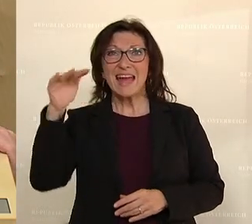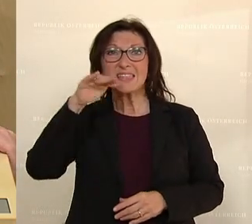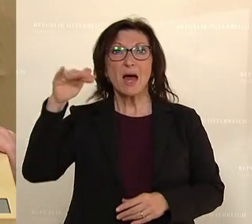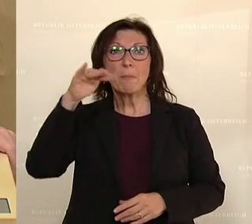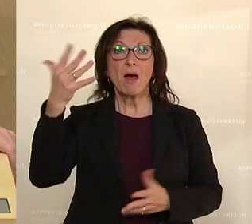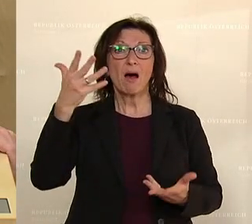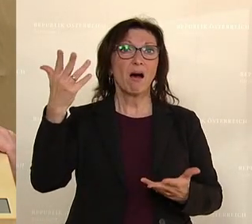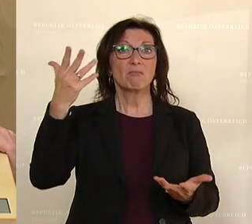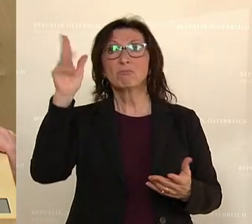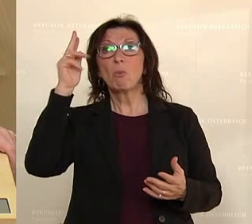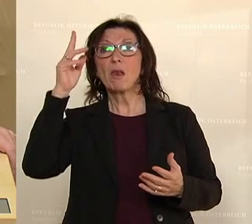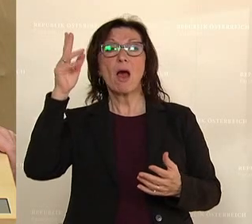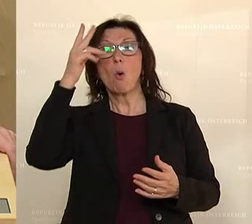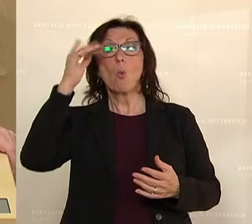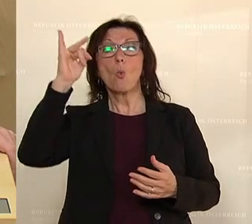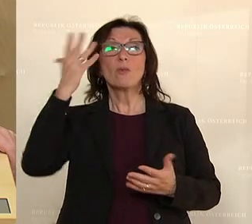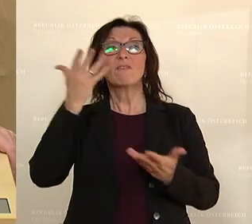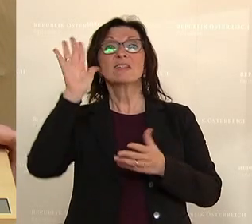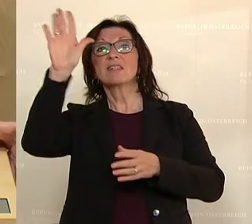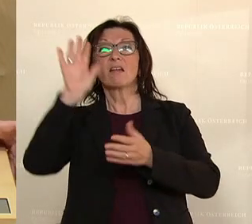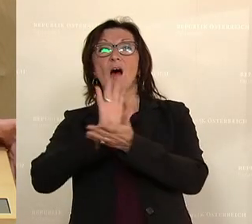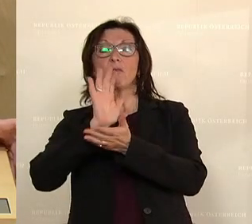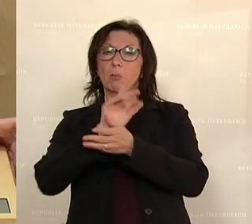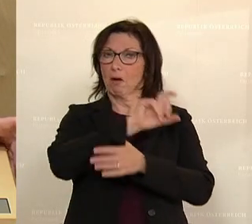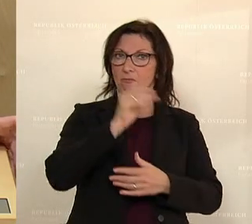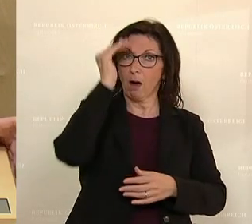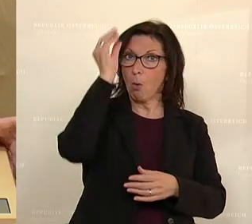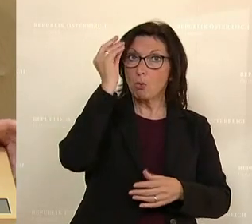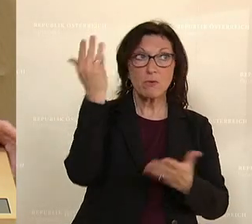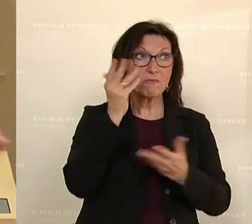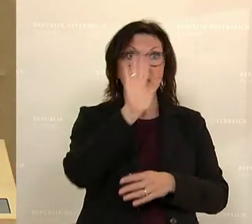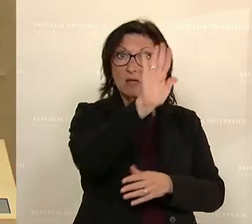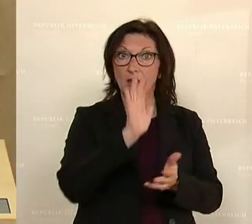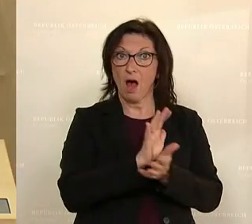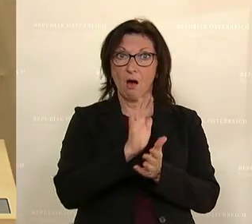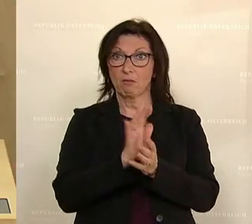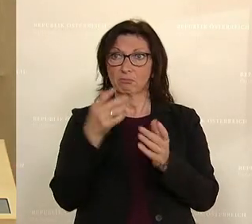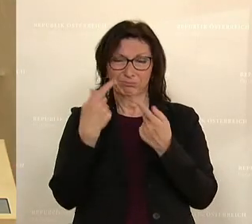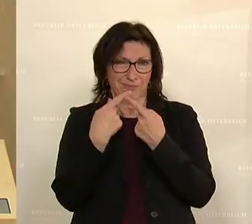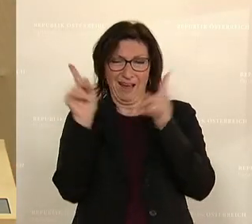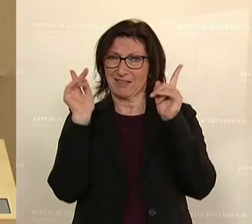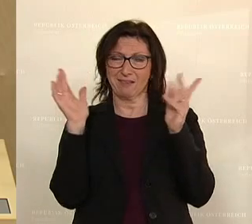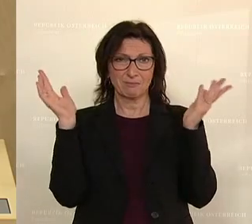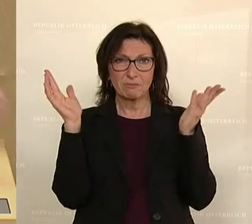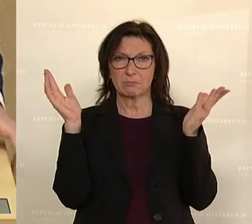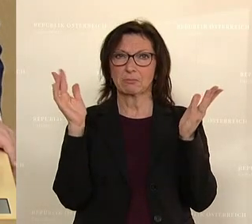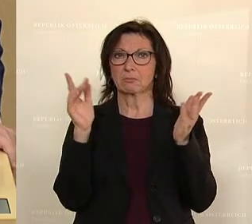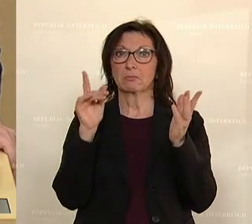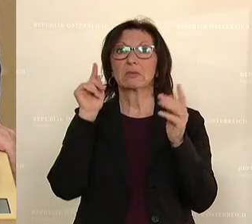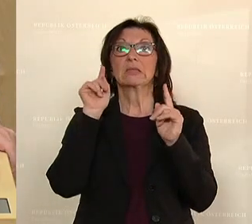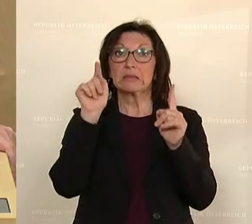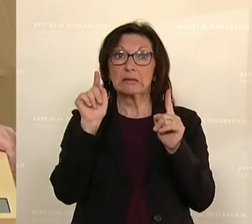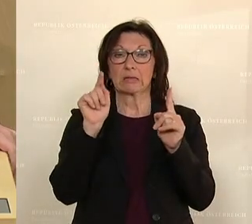Aufgaben der Universitäten, was sind die Aufgaben der Fachhochschulen. Da gibt es unheimliche unterschiedliche Zugänge. Stichwort, das eine sind